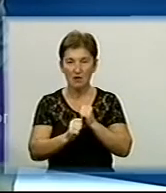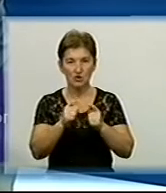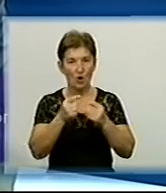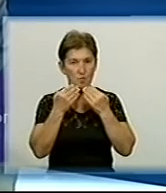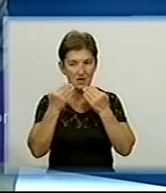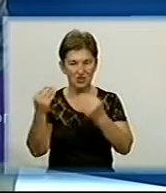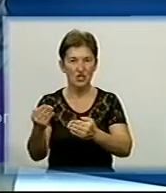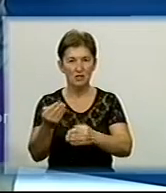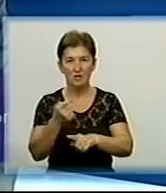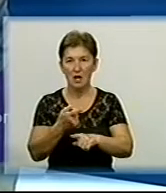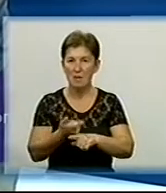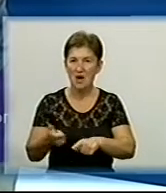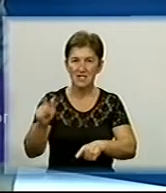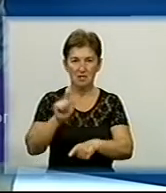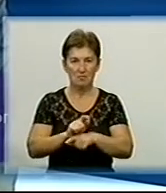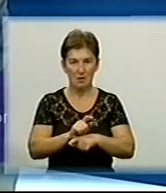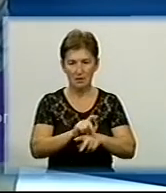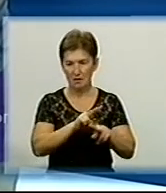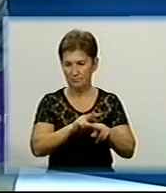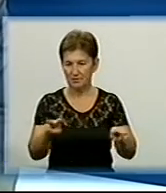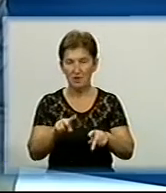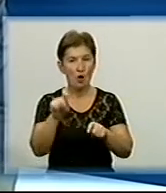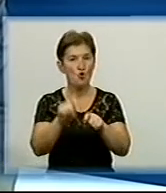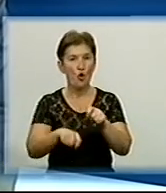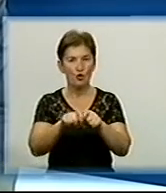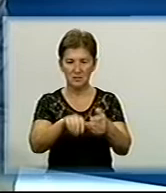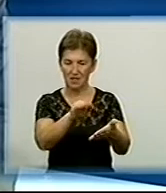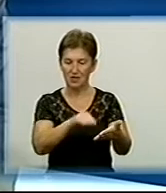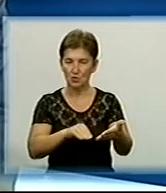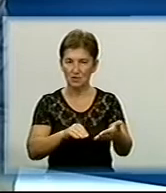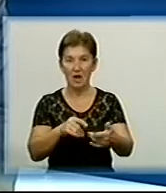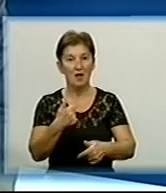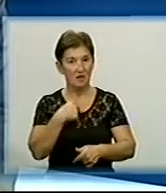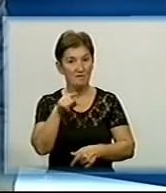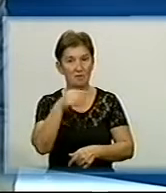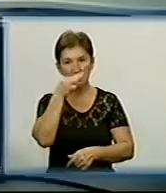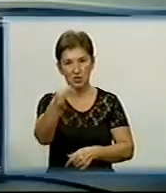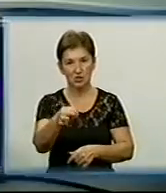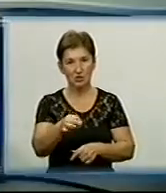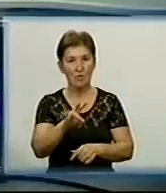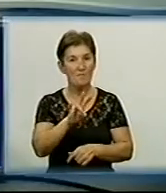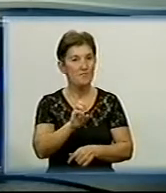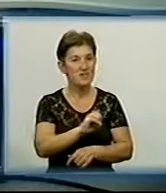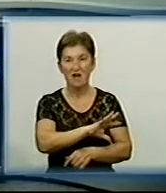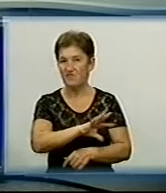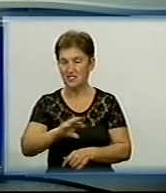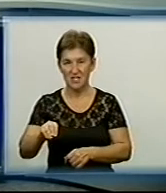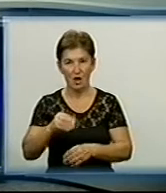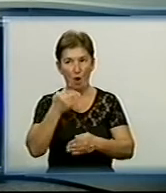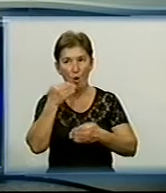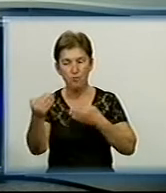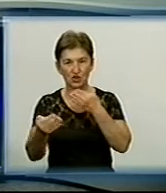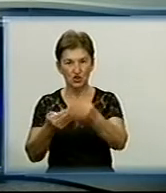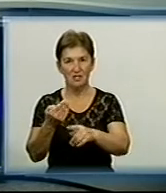ми контактуватися Ходом выполнення Я вам скажу, що не все обращення Не все